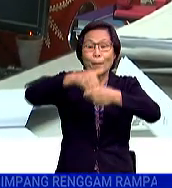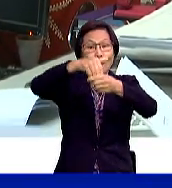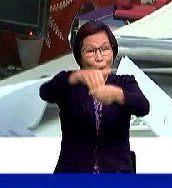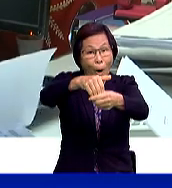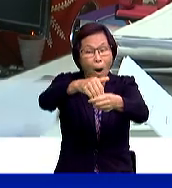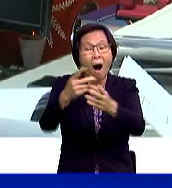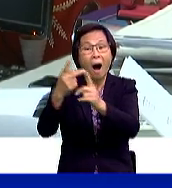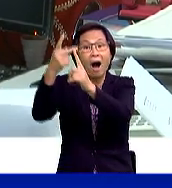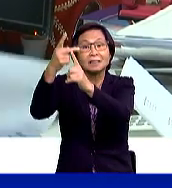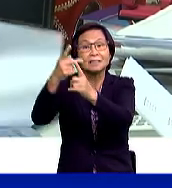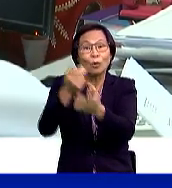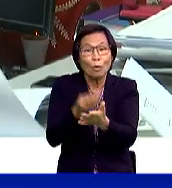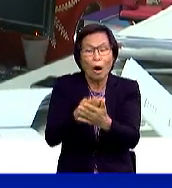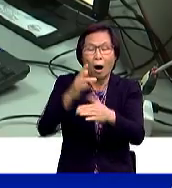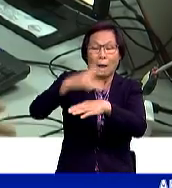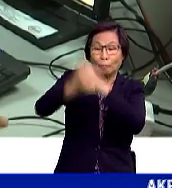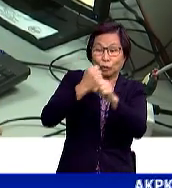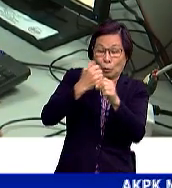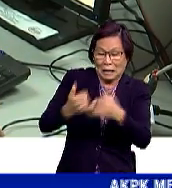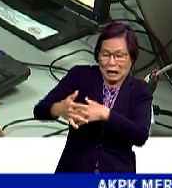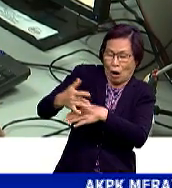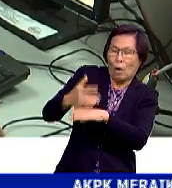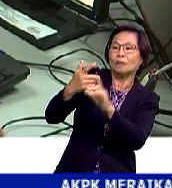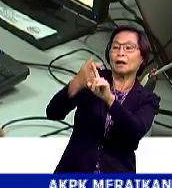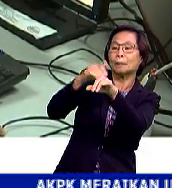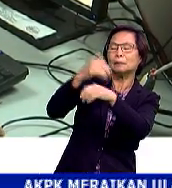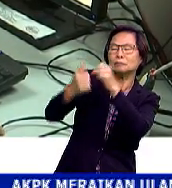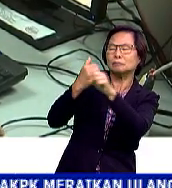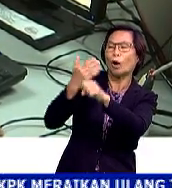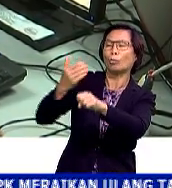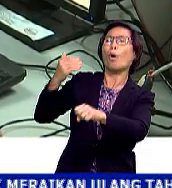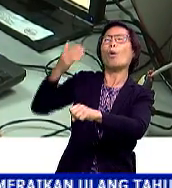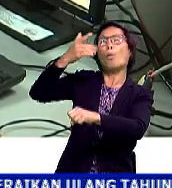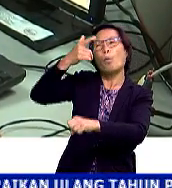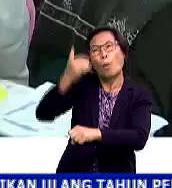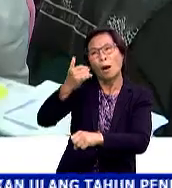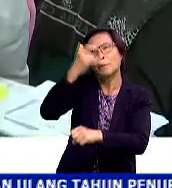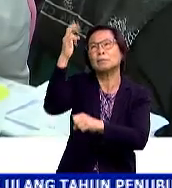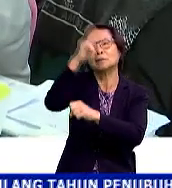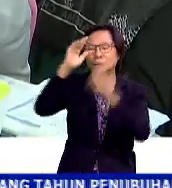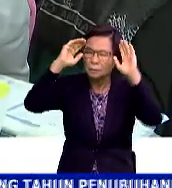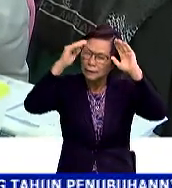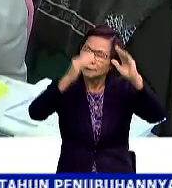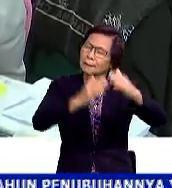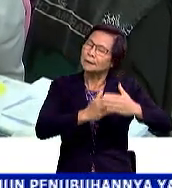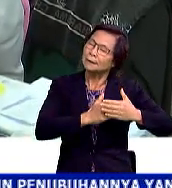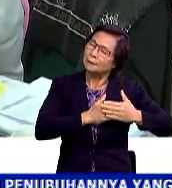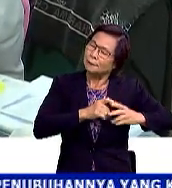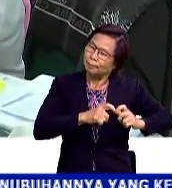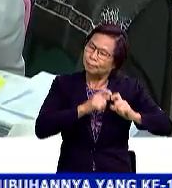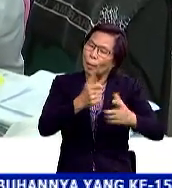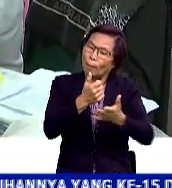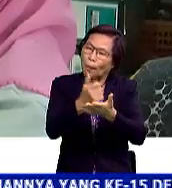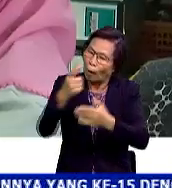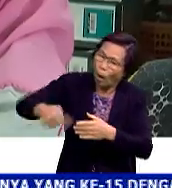khas keuangan pada tahun ini dibuat lebih awal daripada tahun-tahun sebelumnya atas keprihatinan kerajaan dalam membantu mereka membuat